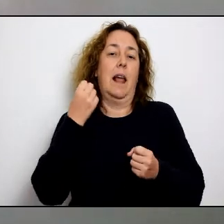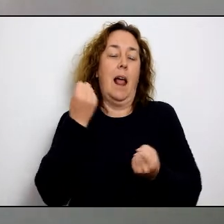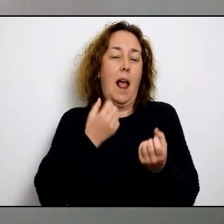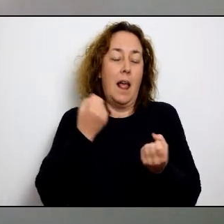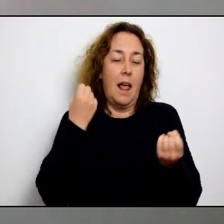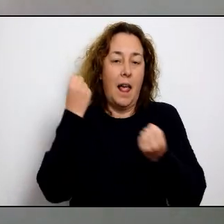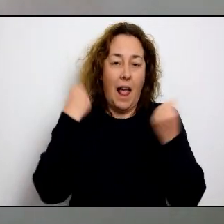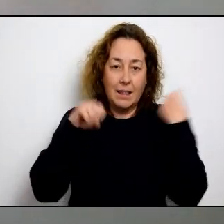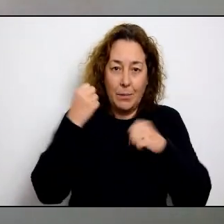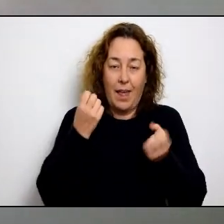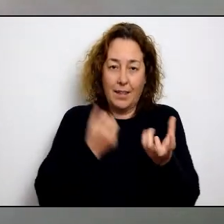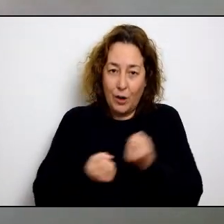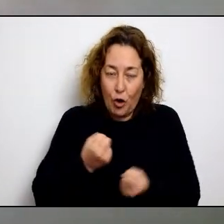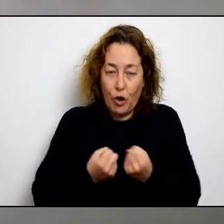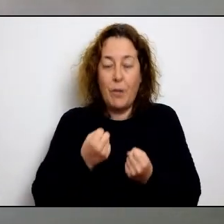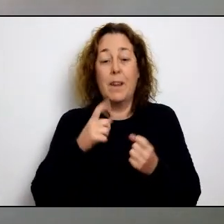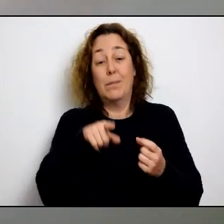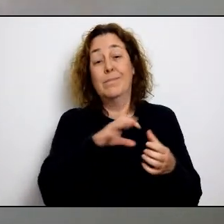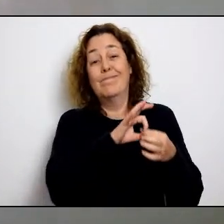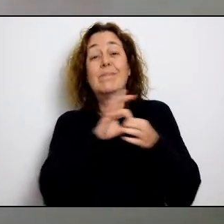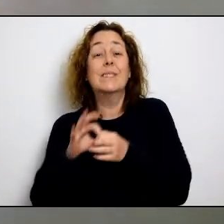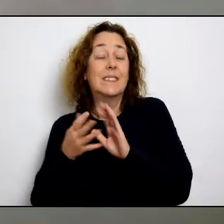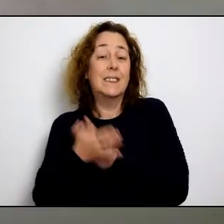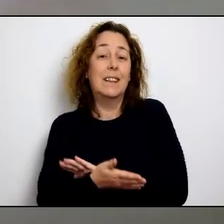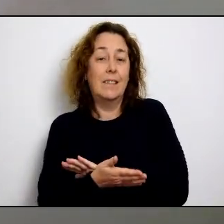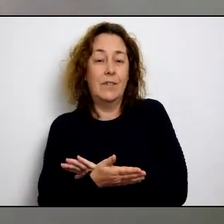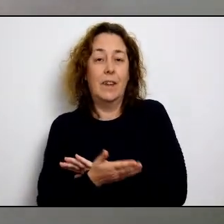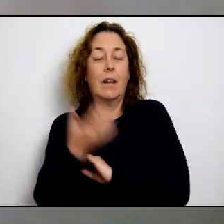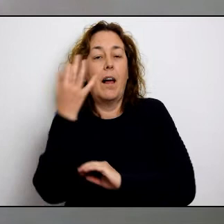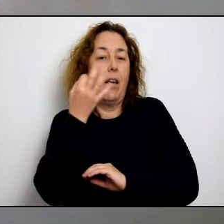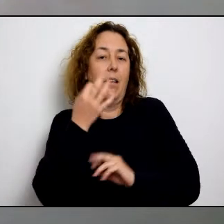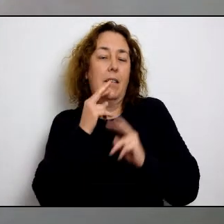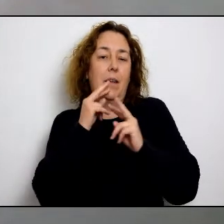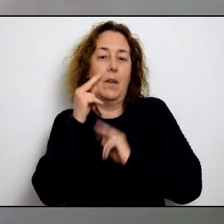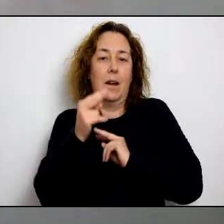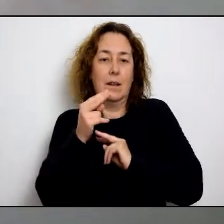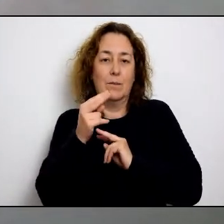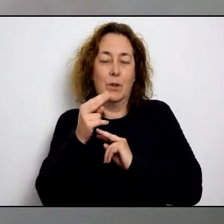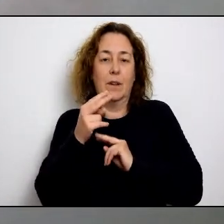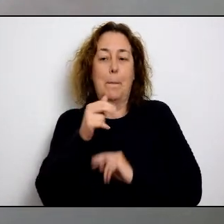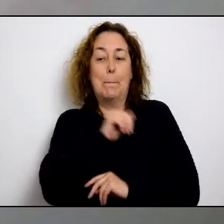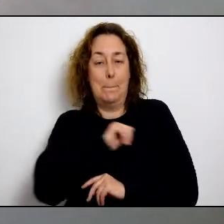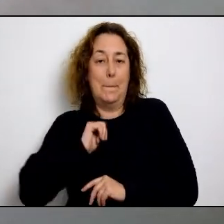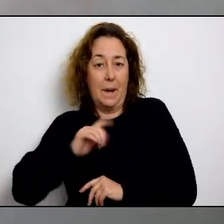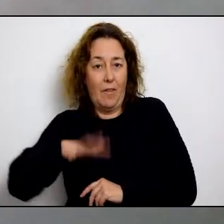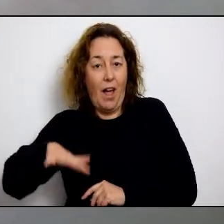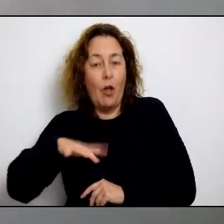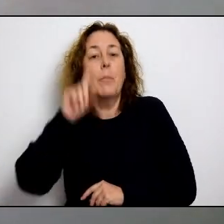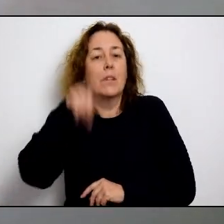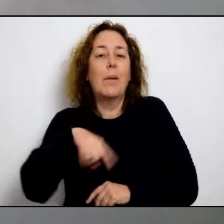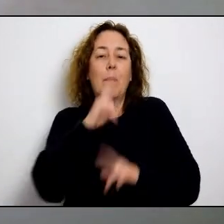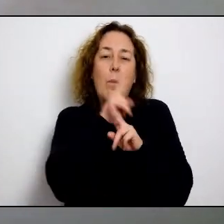donat aquesta segona aturada o una major ampliació de l'aturada de l'activitat econòmica, però que lògicament això tenia una